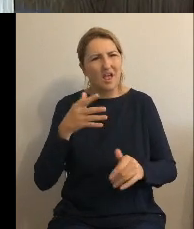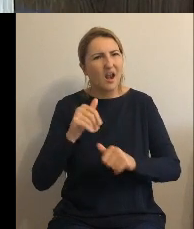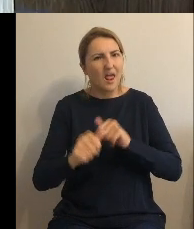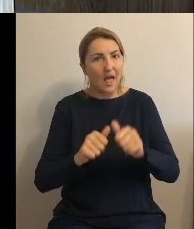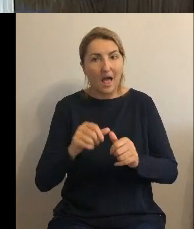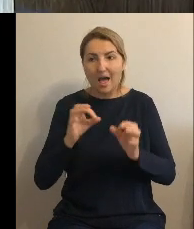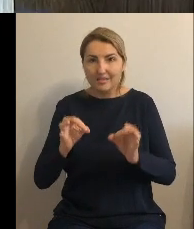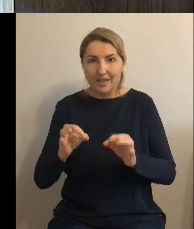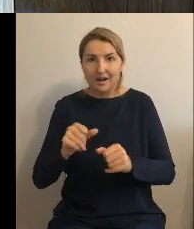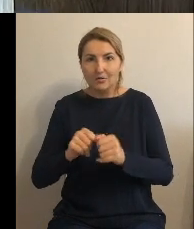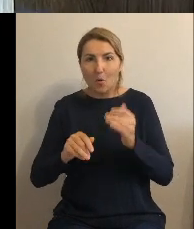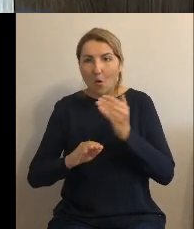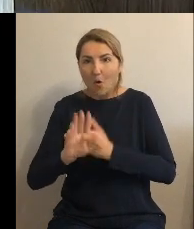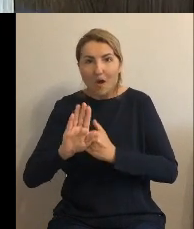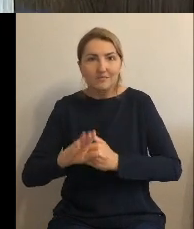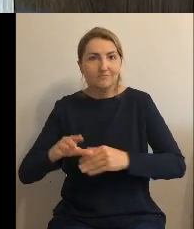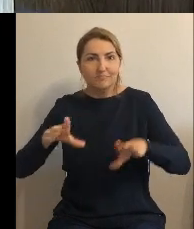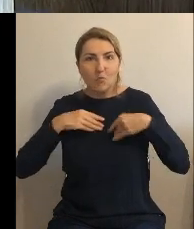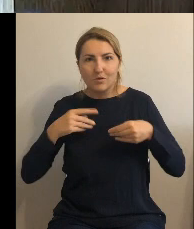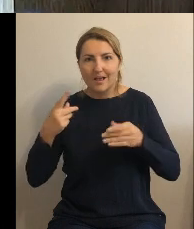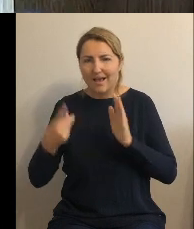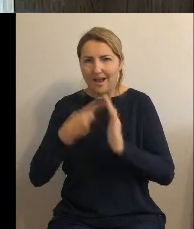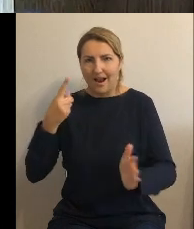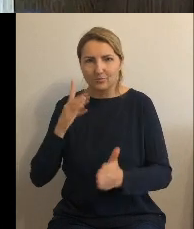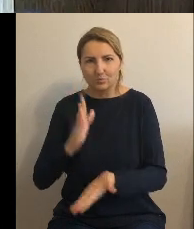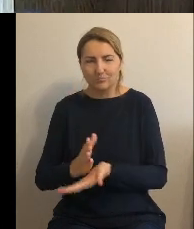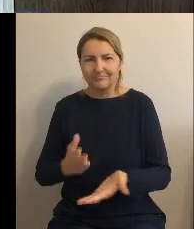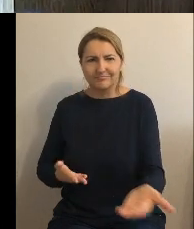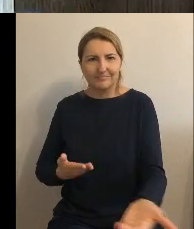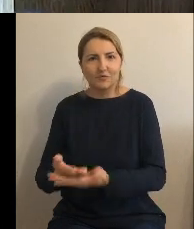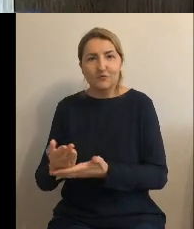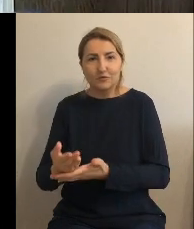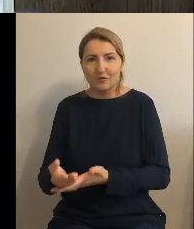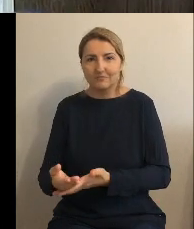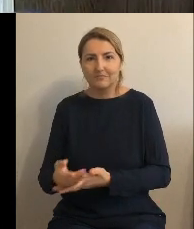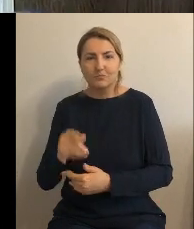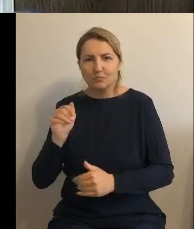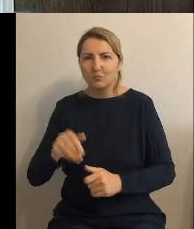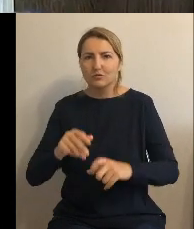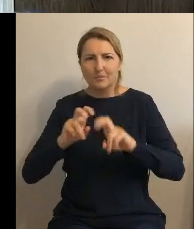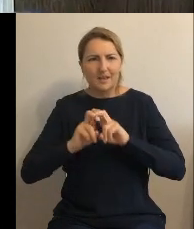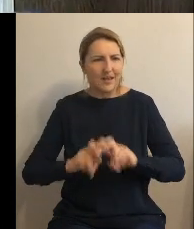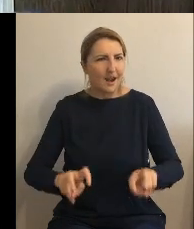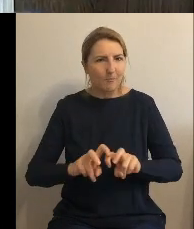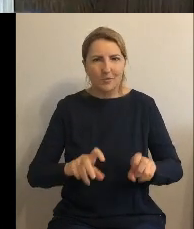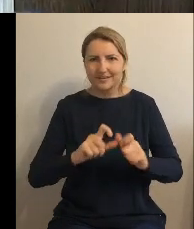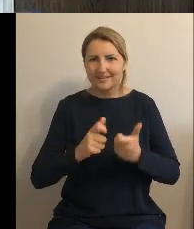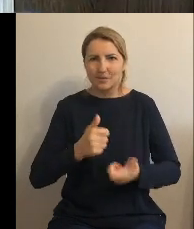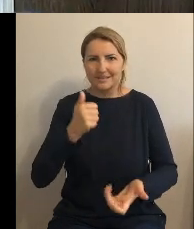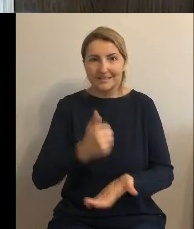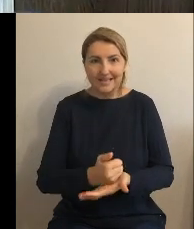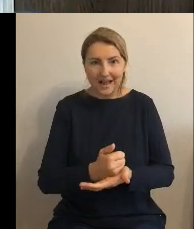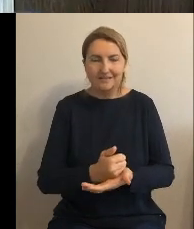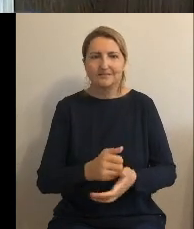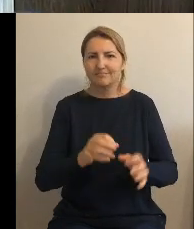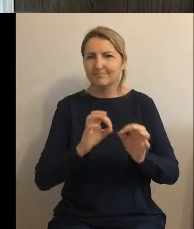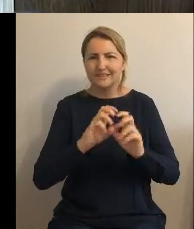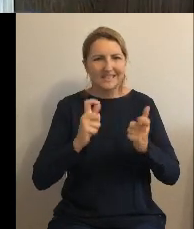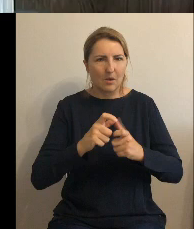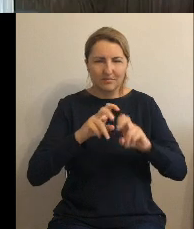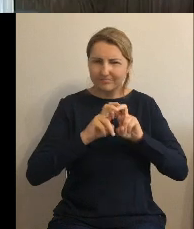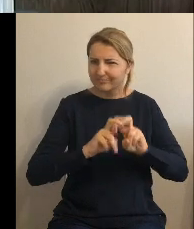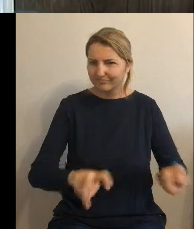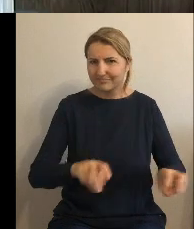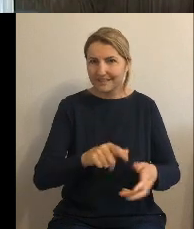jednym ruchem, czyli byśmy wyremontowali stację, zmodernizowali stację, wybudowali